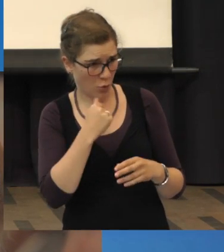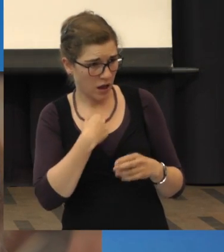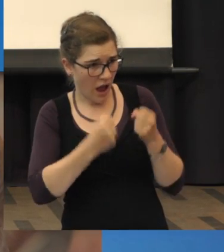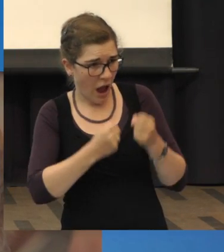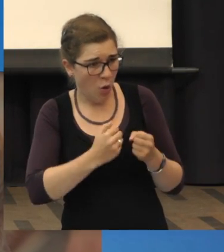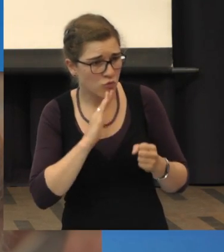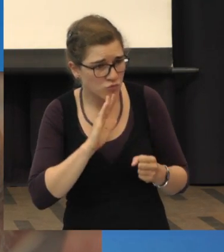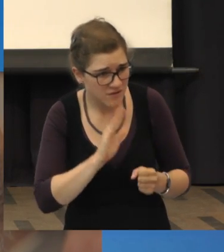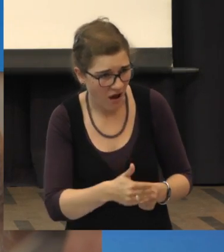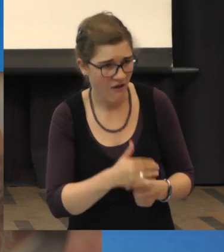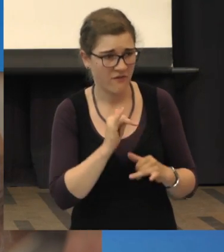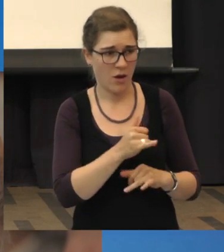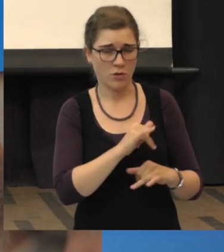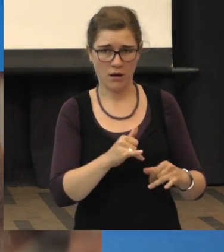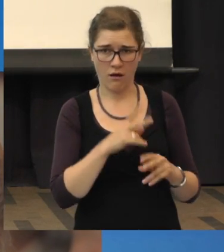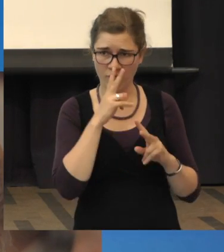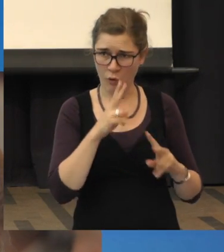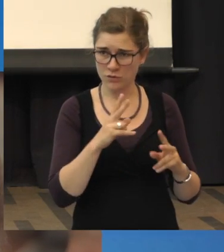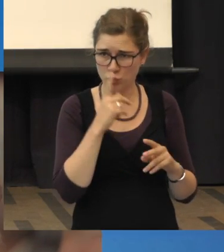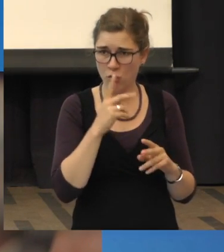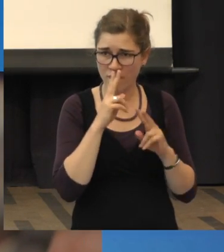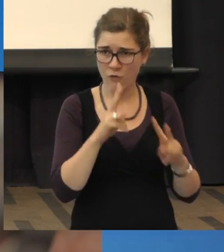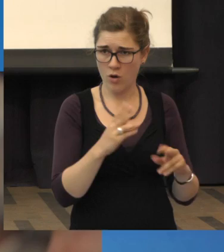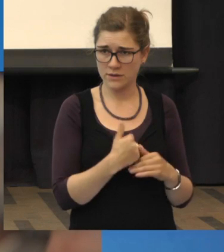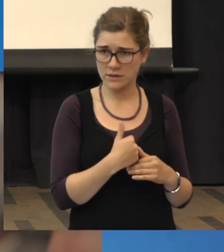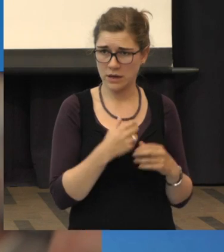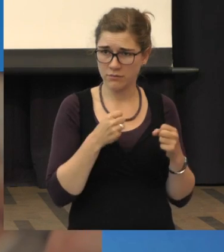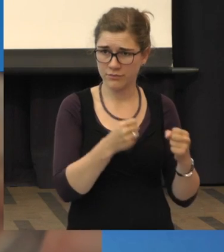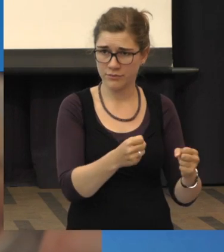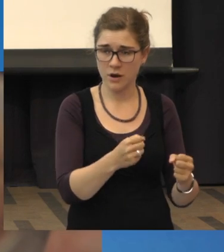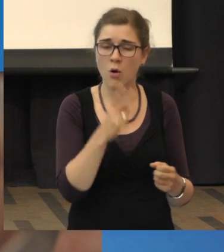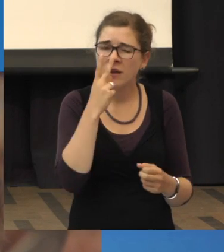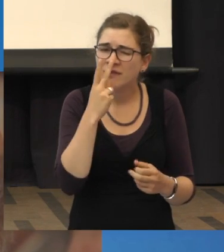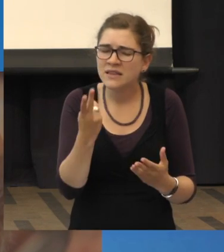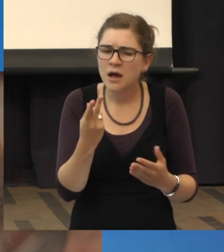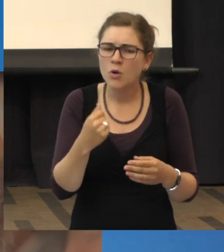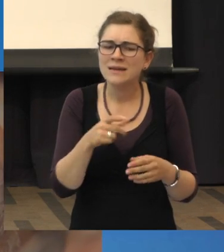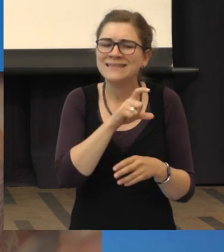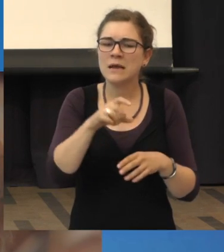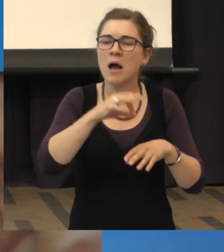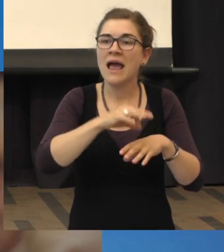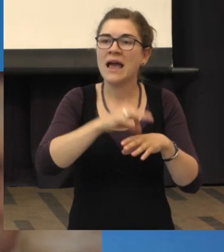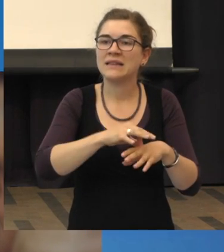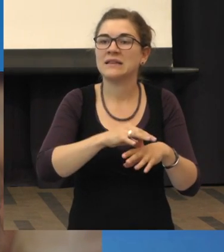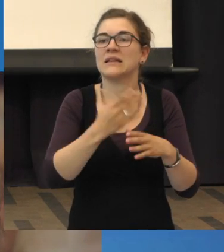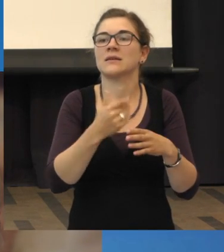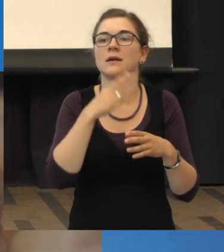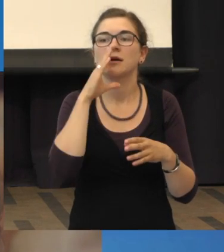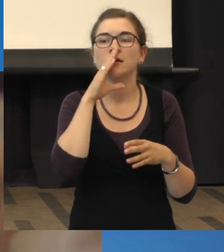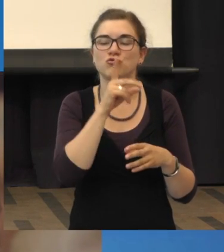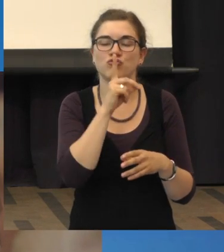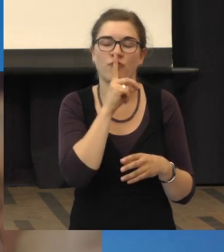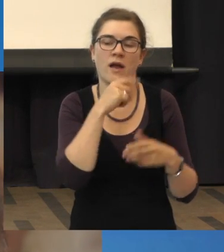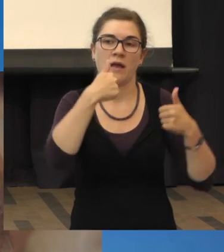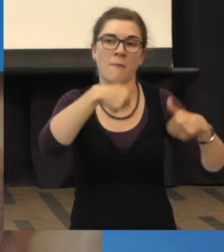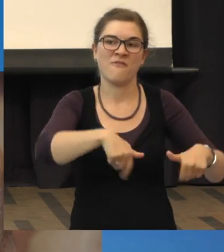Zweite Frage, kann die ärztliche Schweigepflicht auch mal übergangen werden und die Führerscheinstelle benachrichtigt